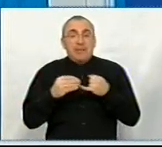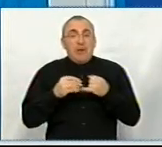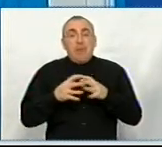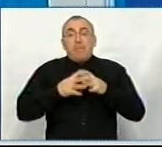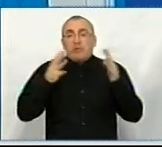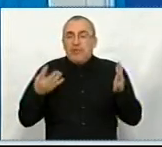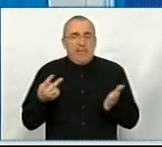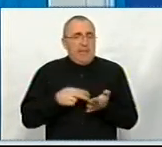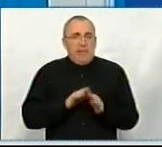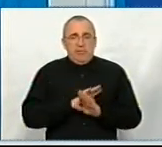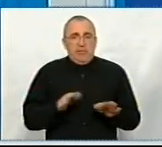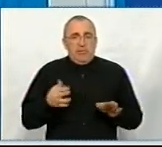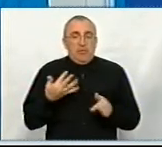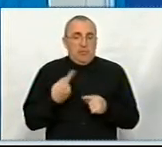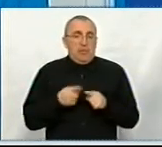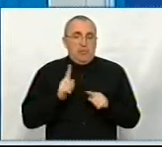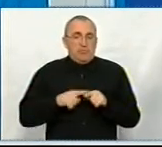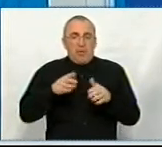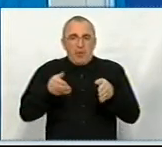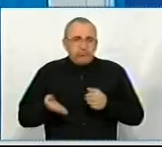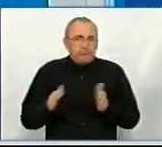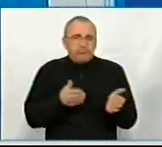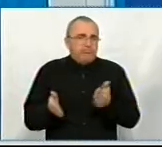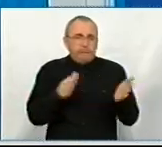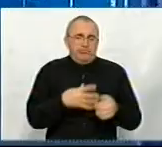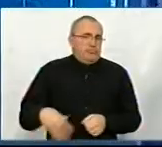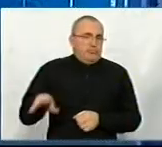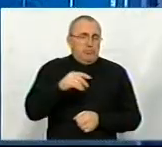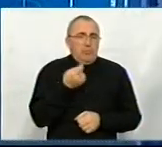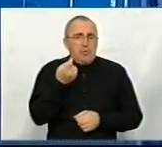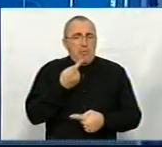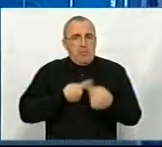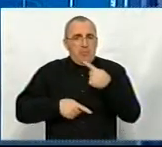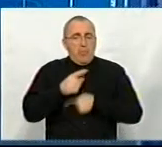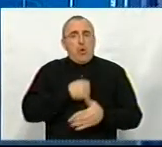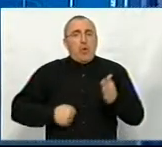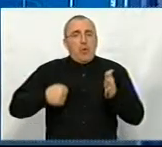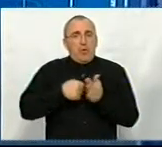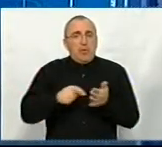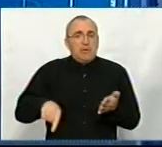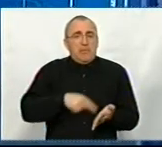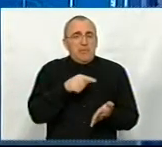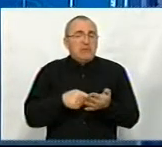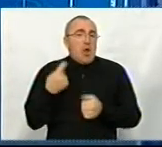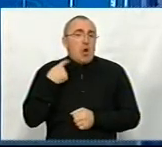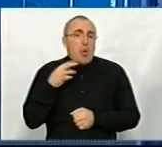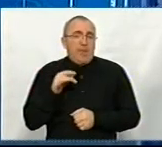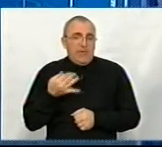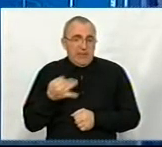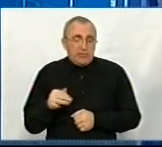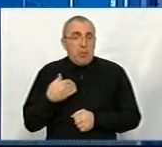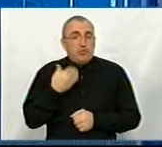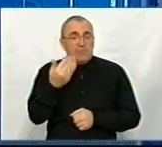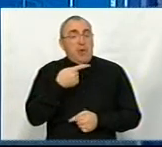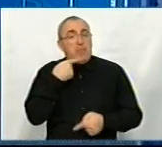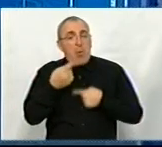стане. Скільки є, воно вже і так розпахано вся. Трошечки повернемося до міста Кропивницького. І хотіла б з